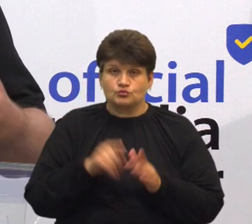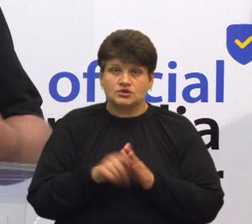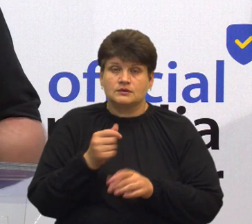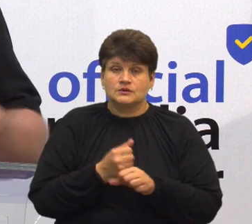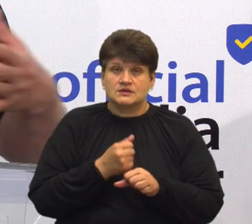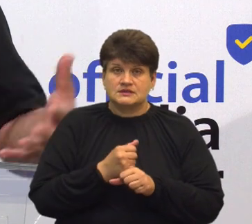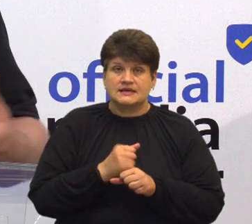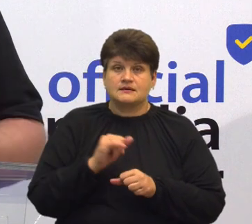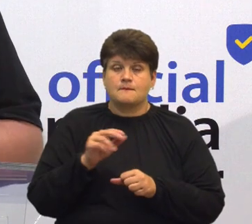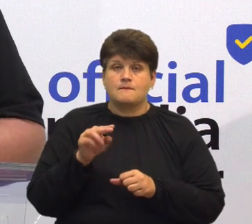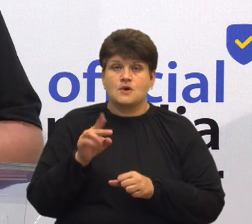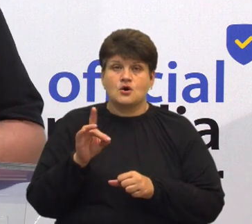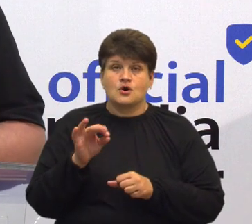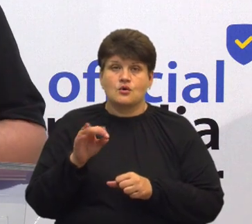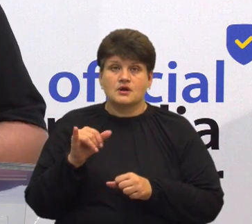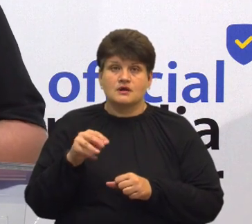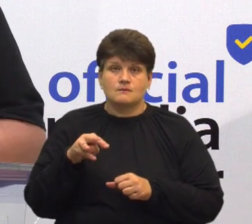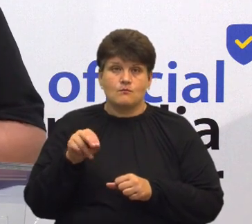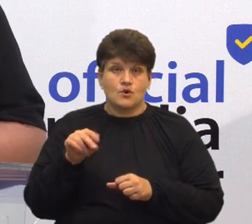імпорт. Це вже такий запасний варіант.